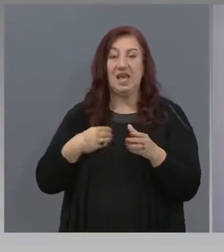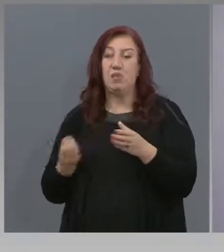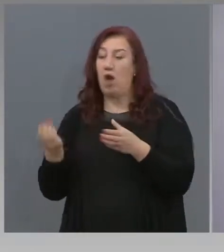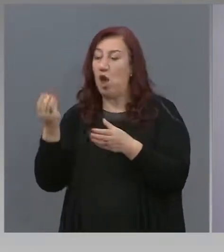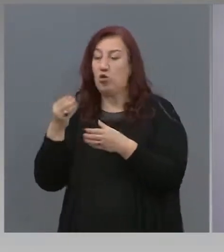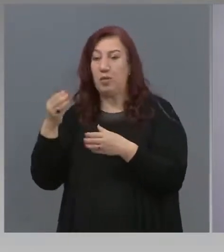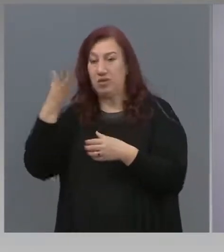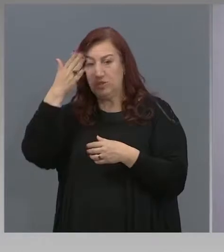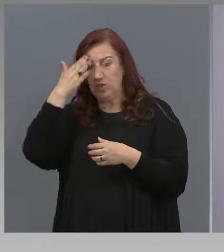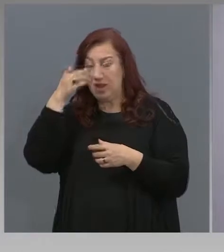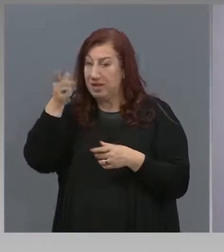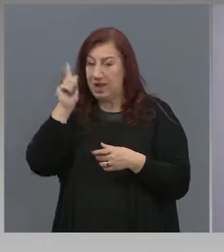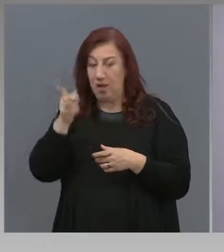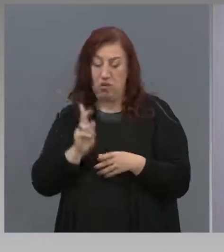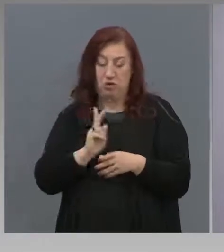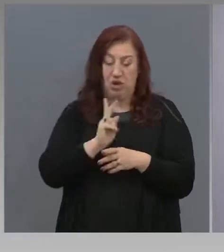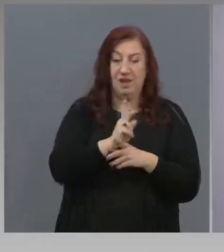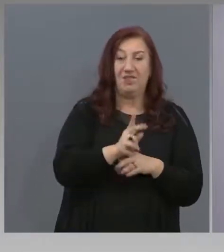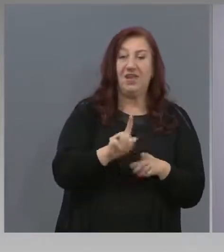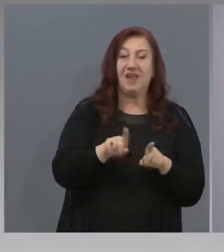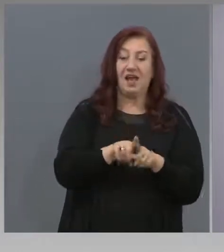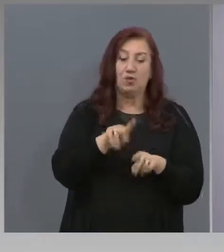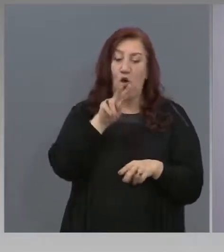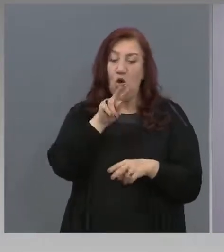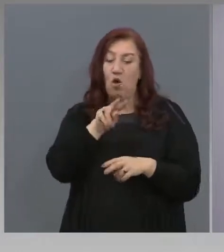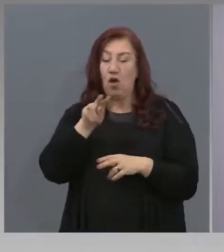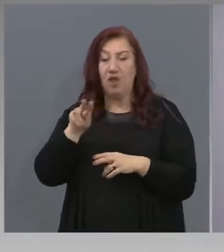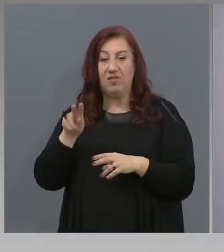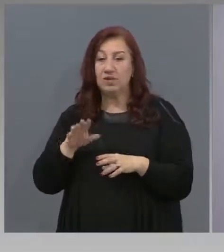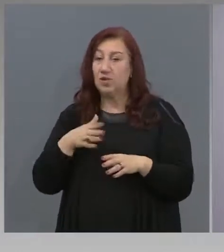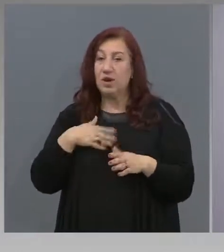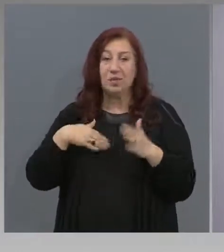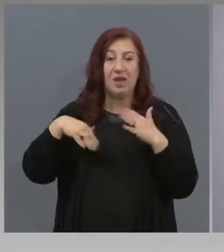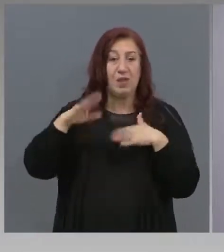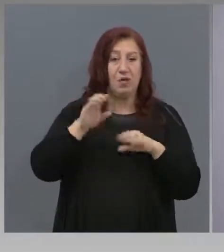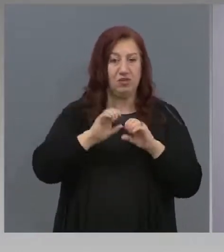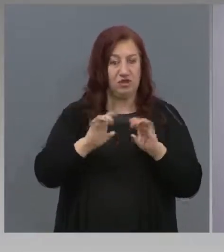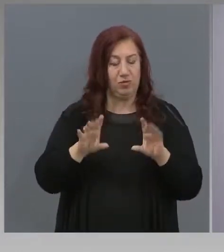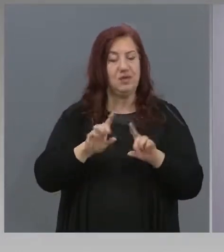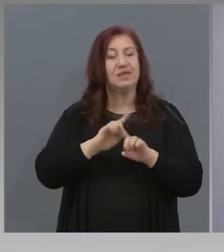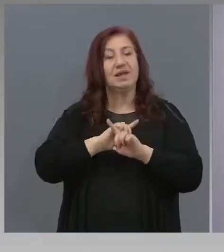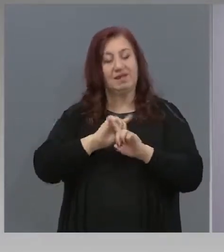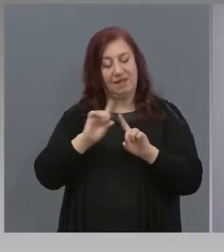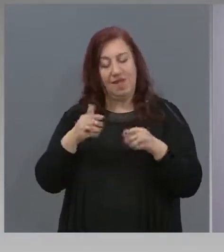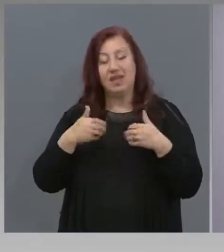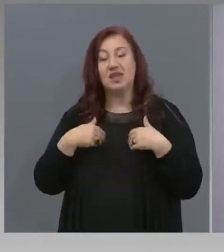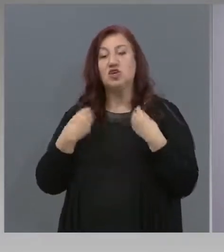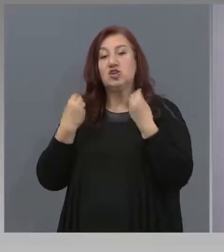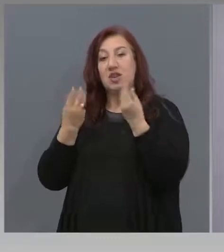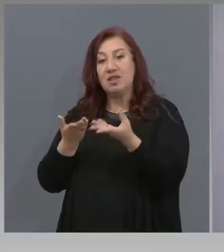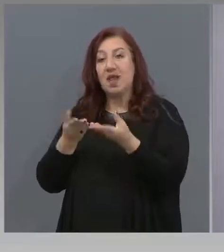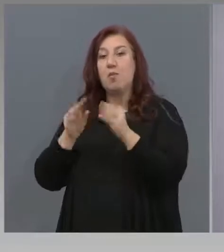квестори? Имате ли изобща информация колко от тях попадат с тази група? Ние ще дадем препоръката.